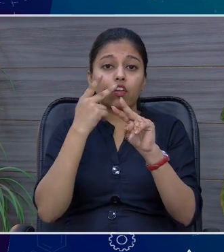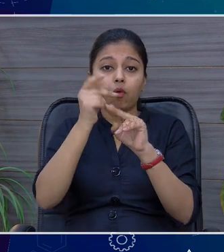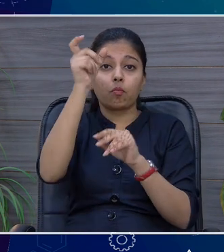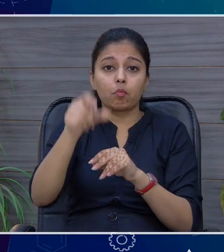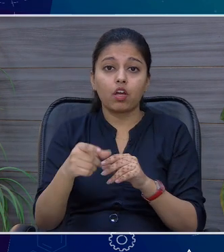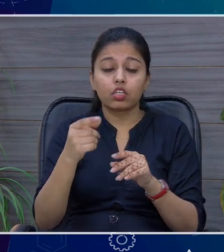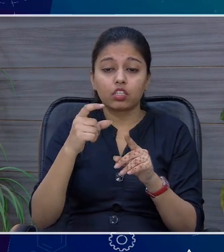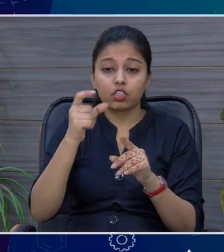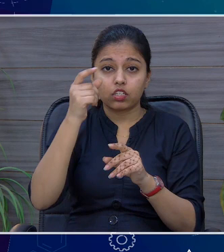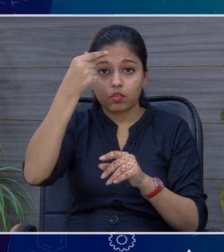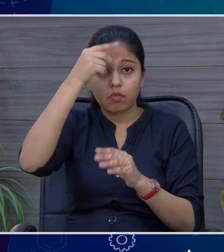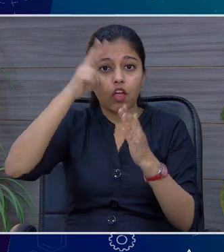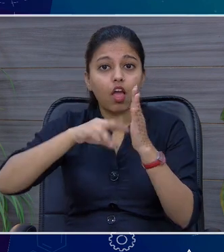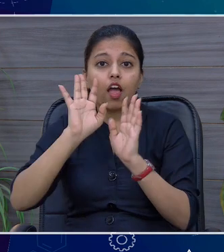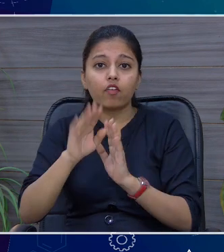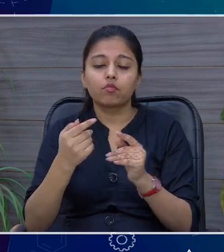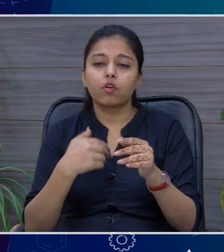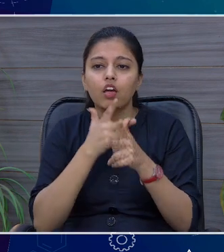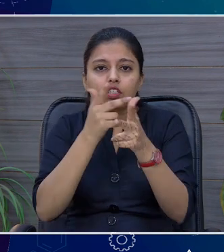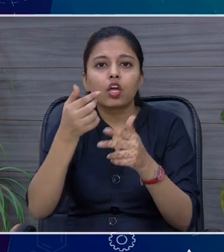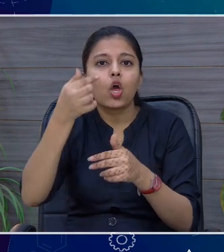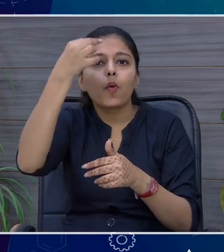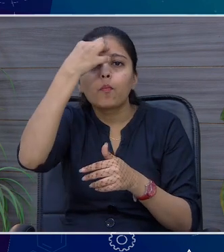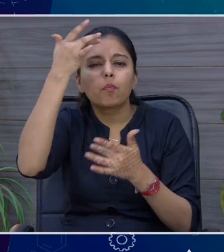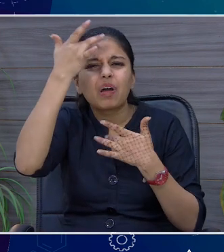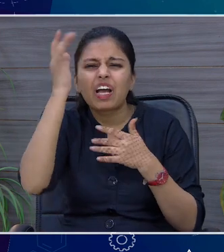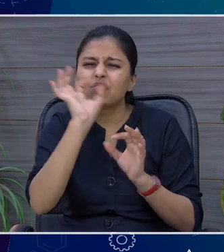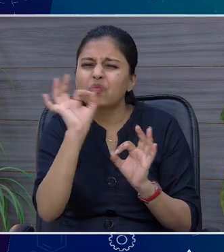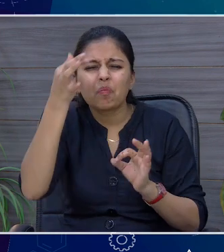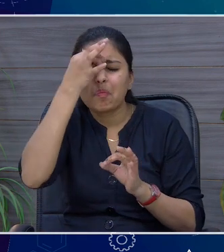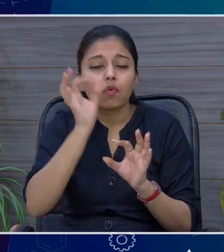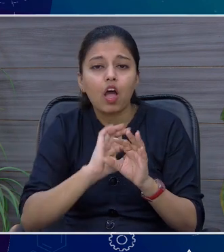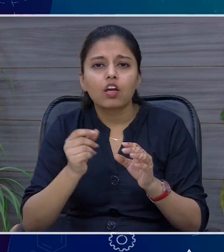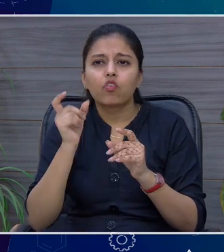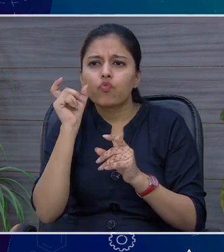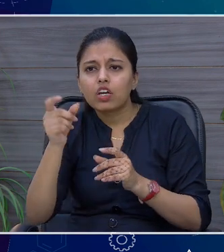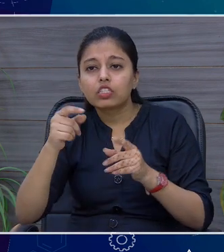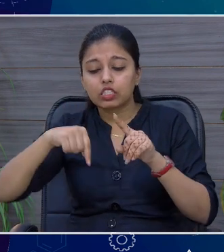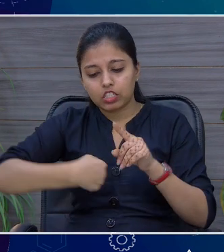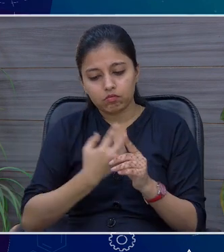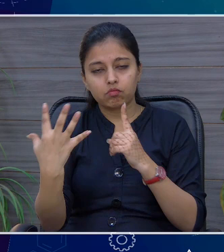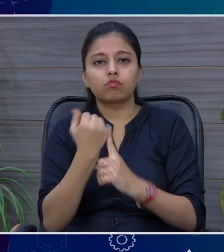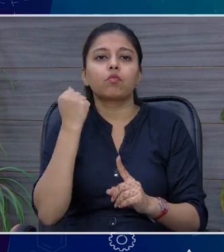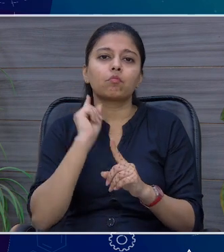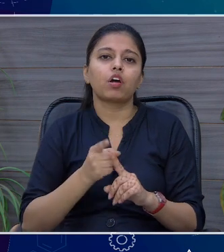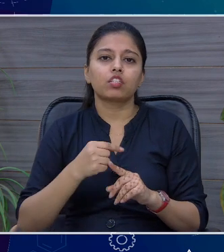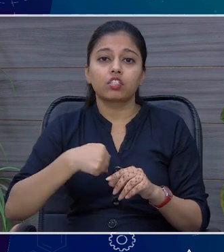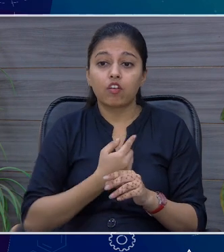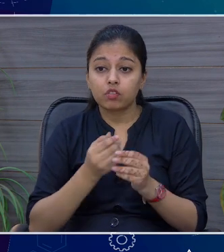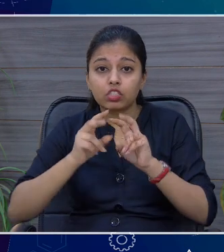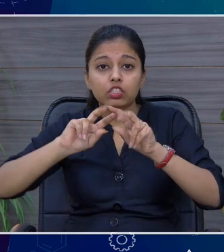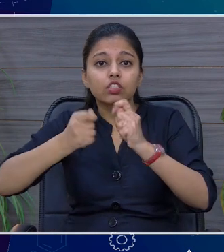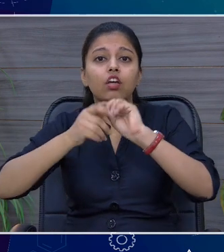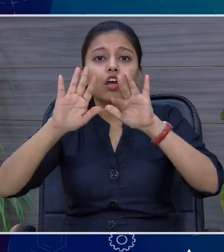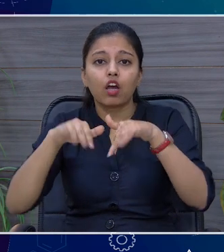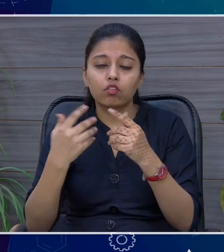तो मैं उस ये कहुंगा कि ये बिमारी नहीं है एक रिफिस्टिशन आपको सिर्फ उसको आइदेनिफवाई करना है नोटिफाई करना है और रेक्टिफाई करने का